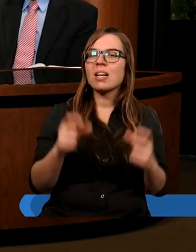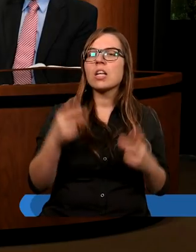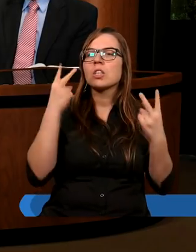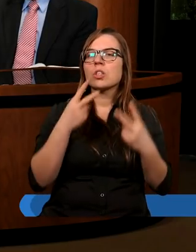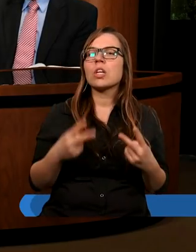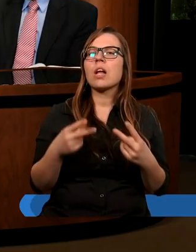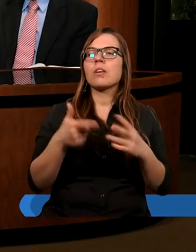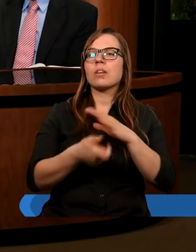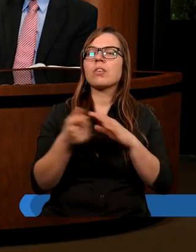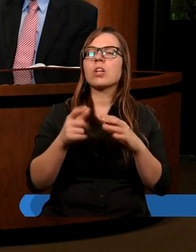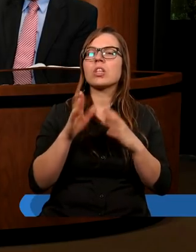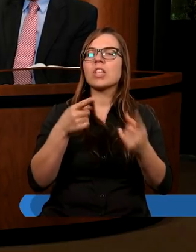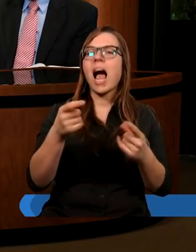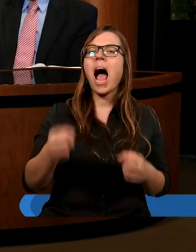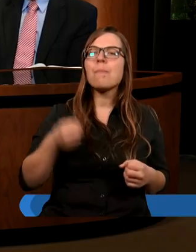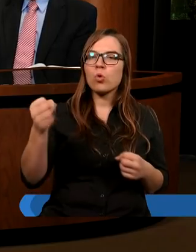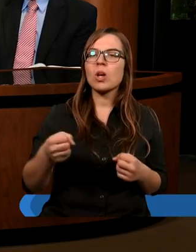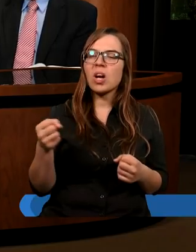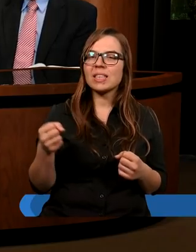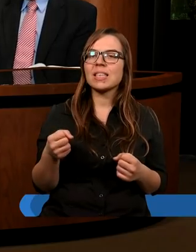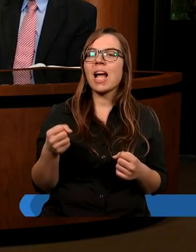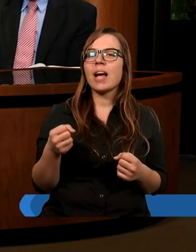poproszę, abyśmy sięgnęli do Księgi Dziejów Apostolskich.